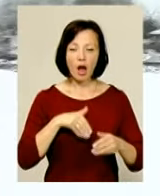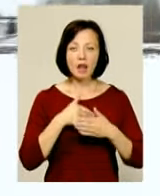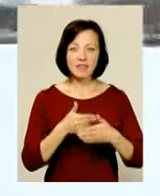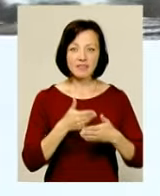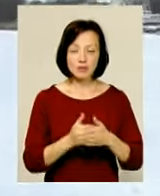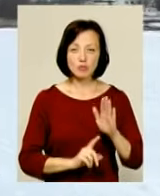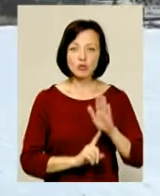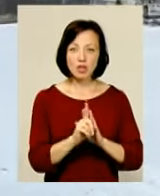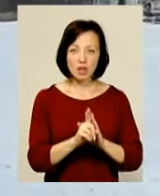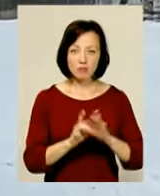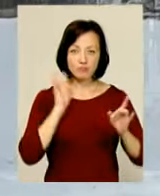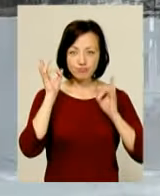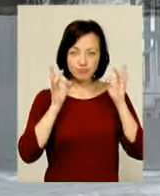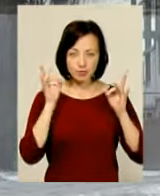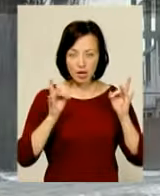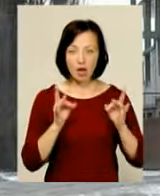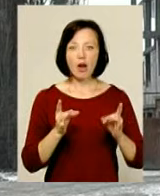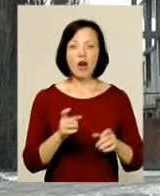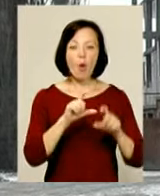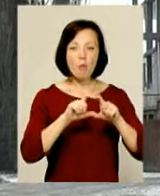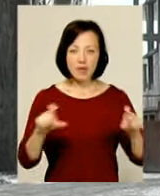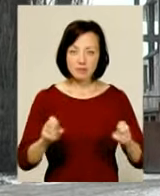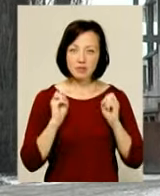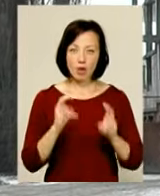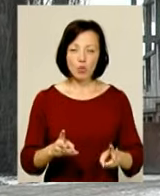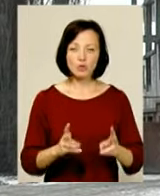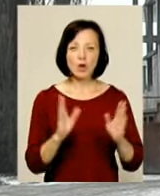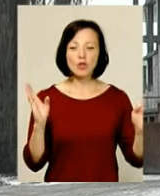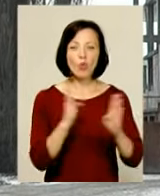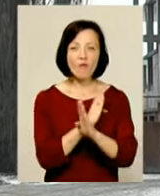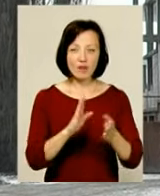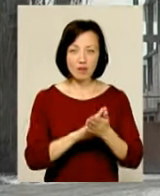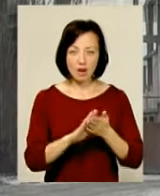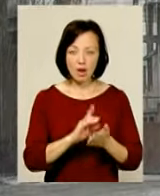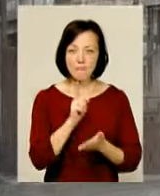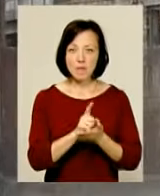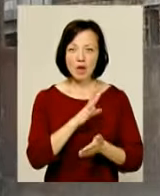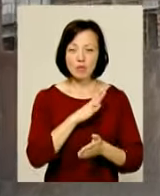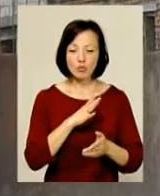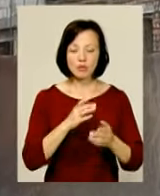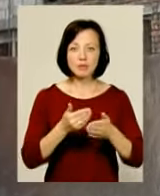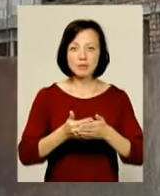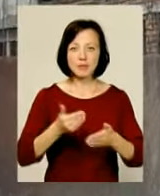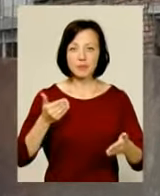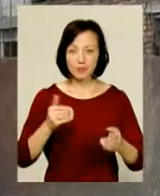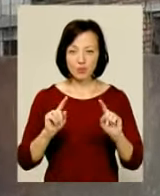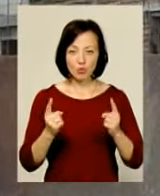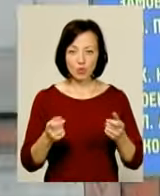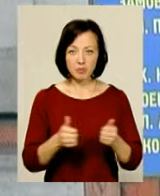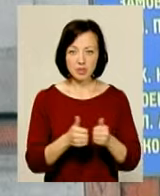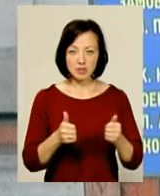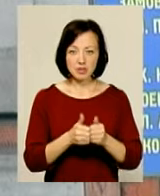активісти і почали бити на сполох, мовляв, об'єкт становить загрозу для довкілля, бо має бути розташований занадто близько до річки.